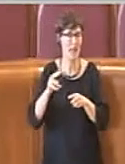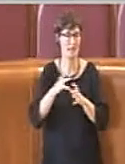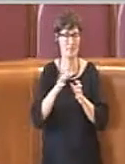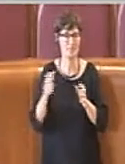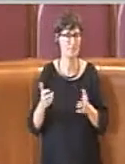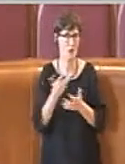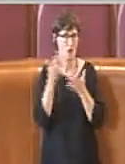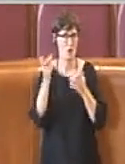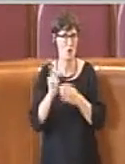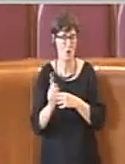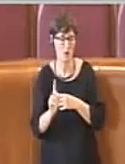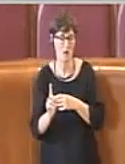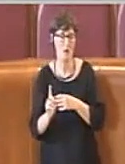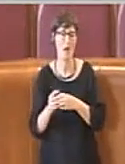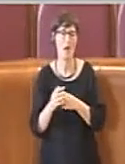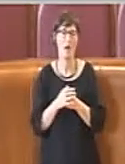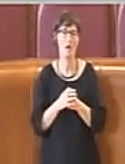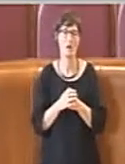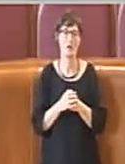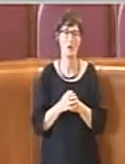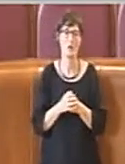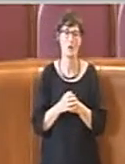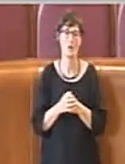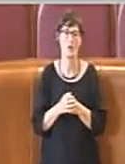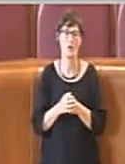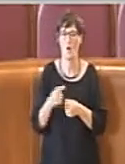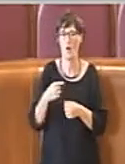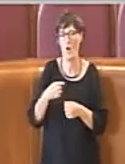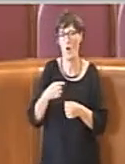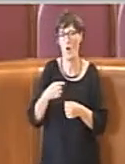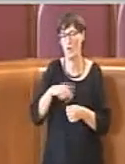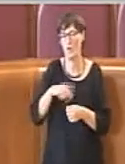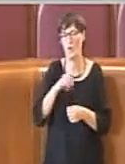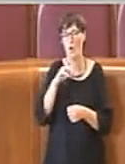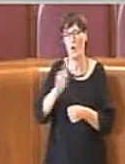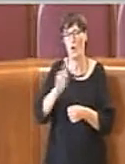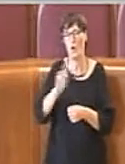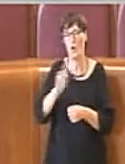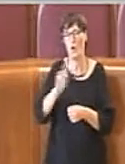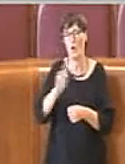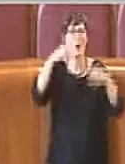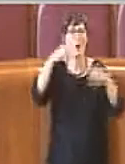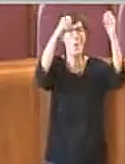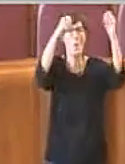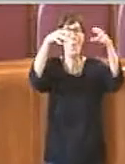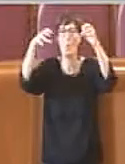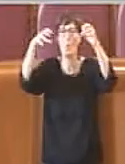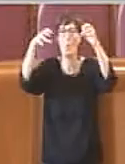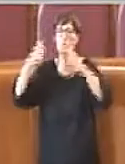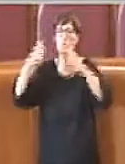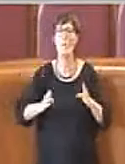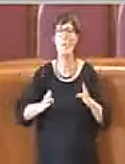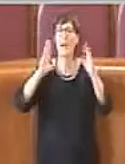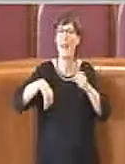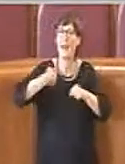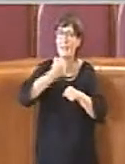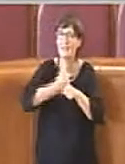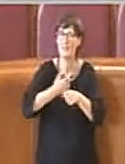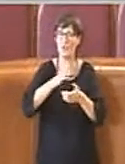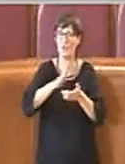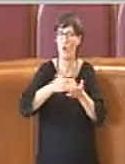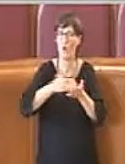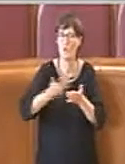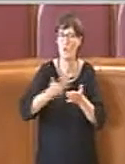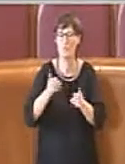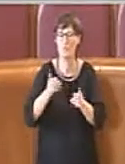luminari e infiggendole a palazzi storici vincolati, ma stiamo parlando di occupazioni di suolo pubblico